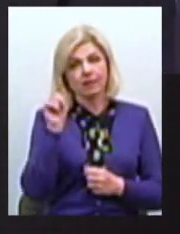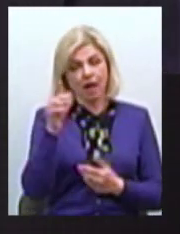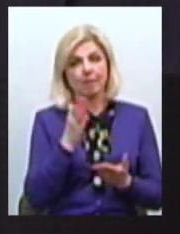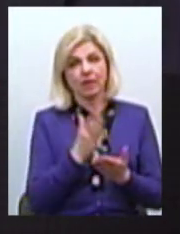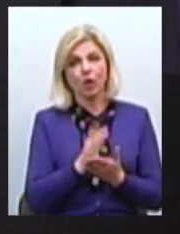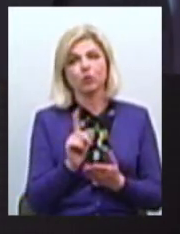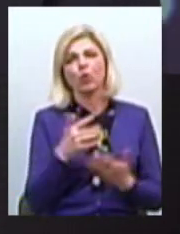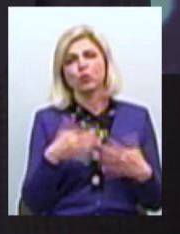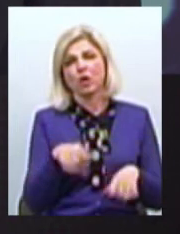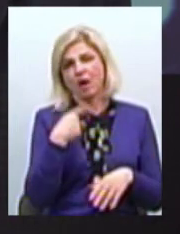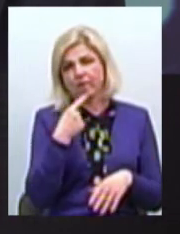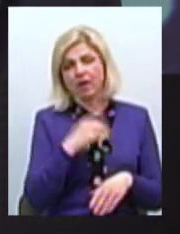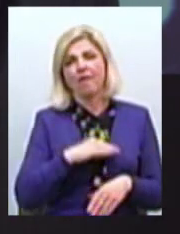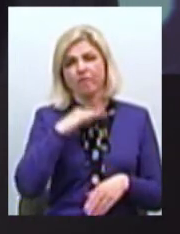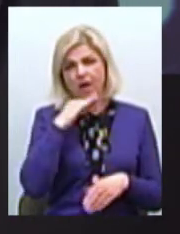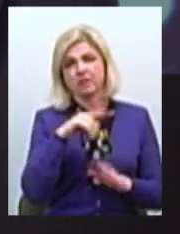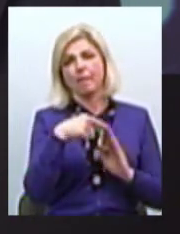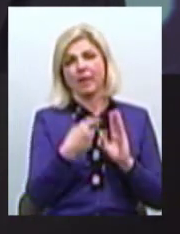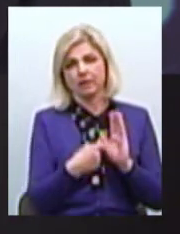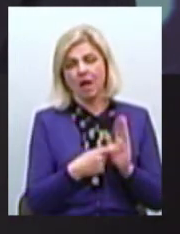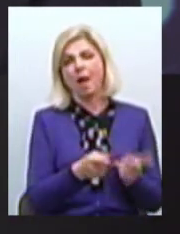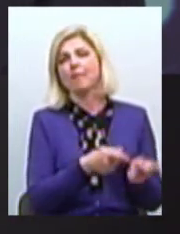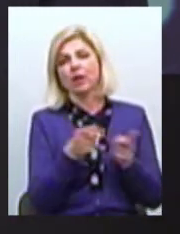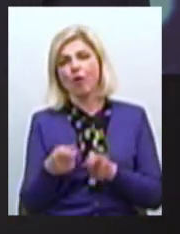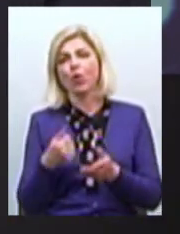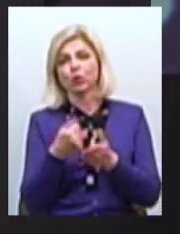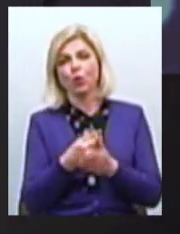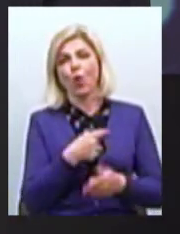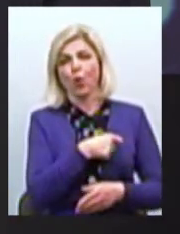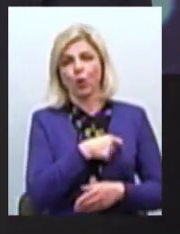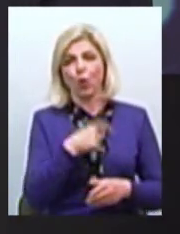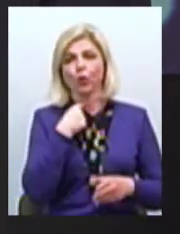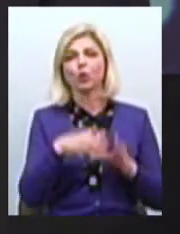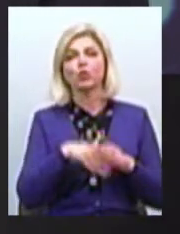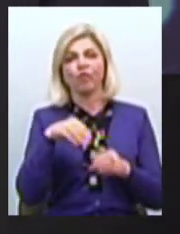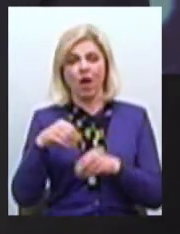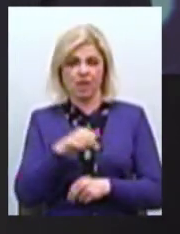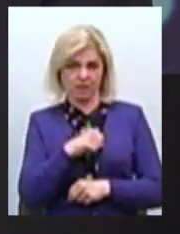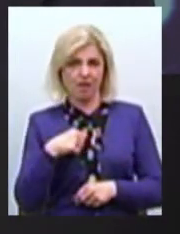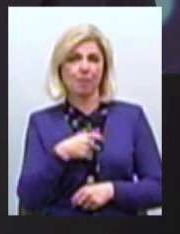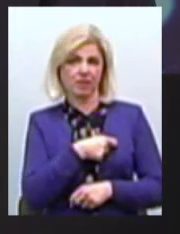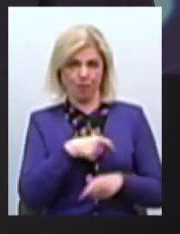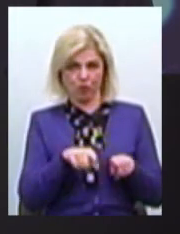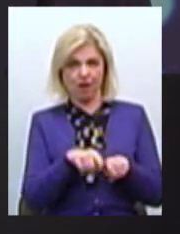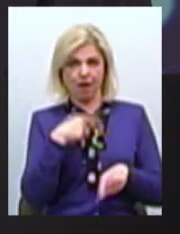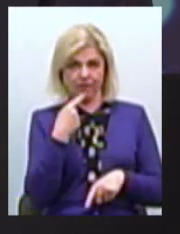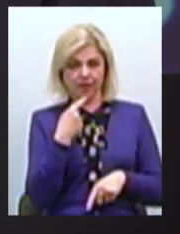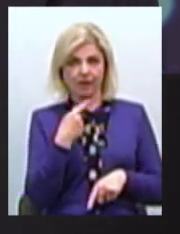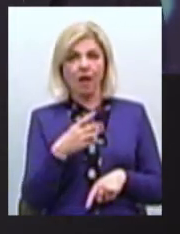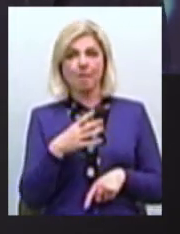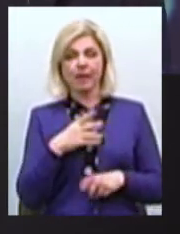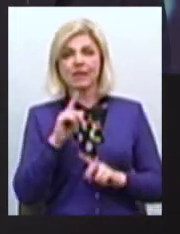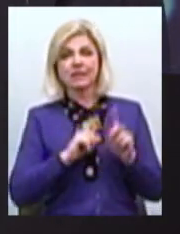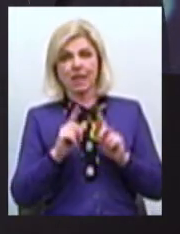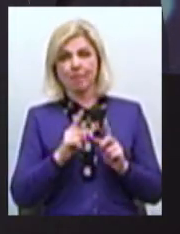вже казали Та, достатньо питань, як переходимо до голосування Самі депутати Тобто була сесія в